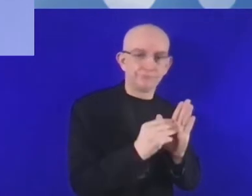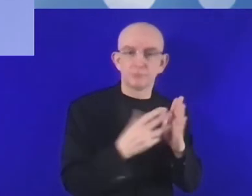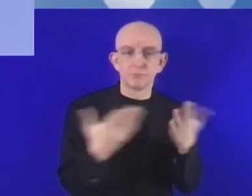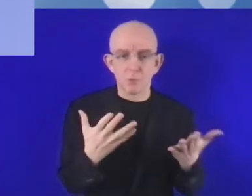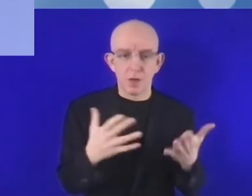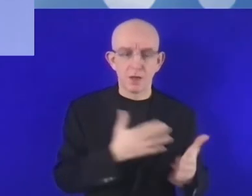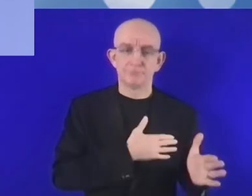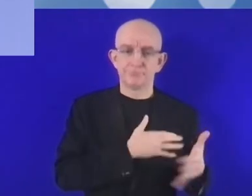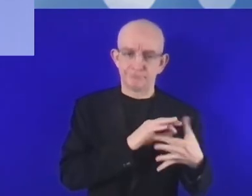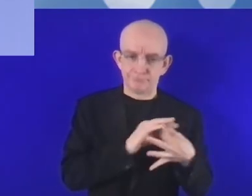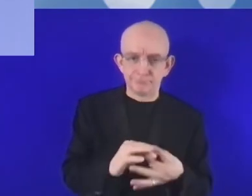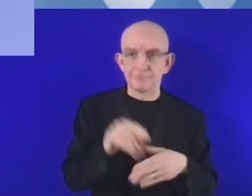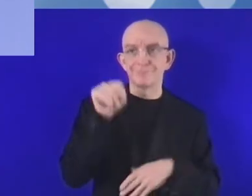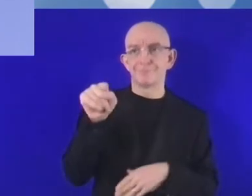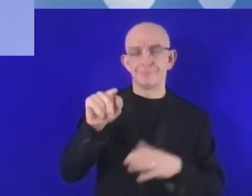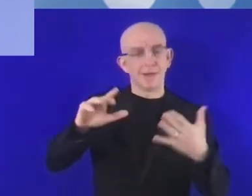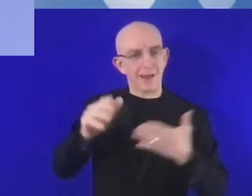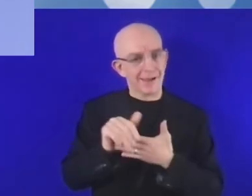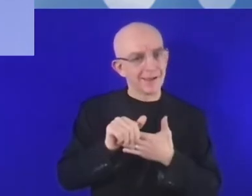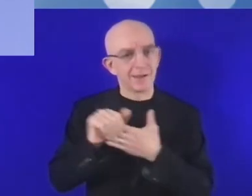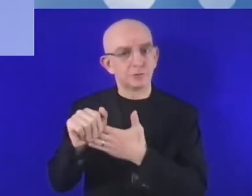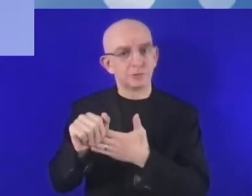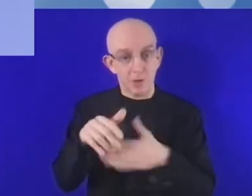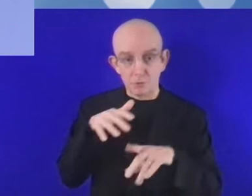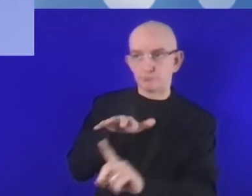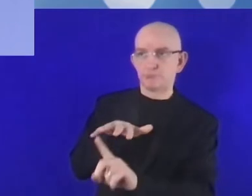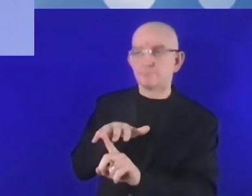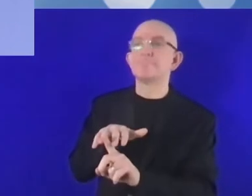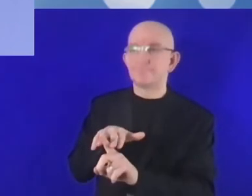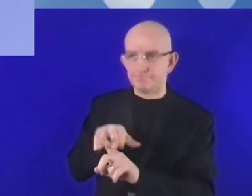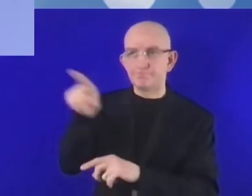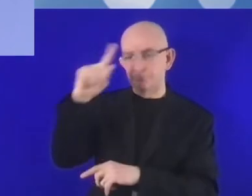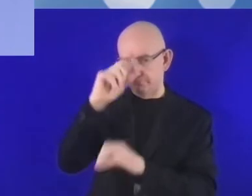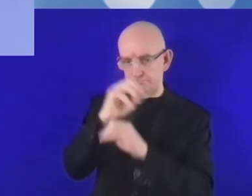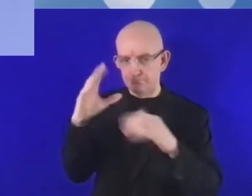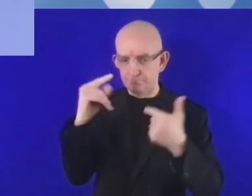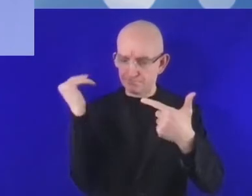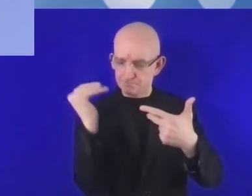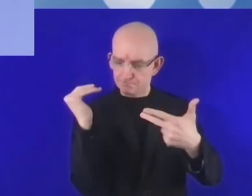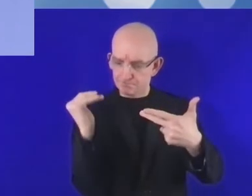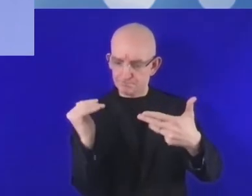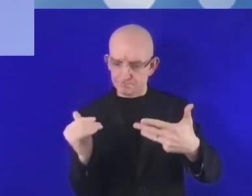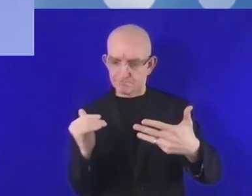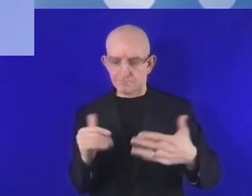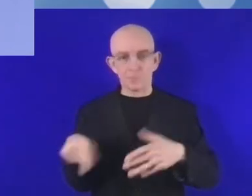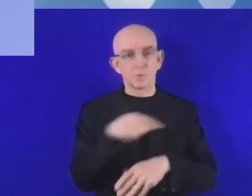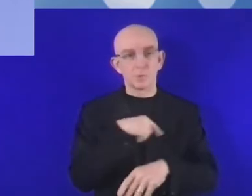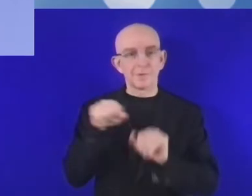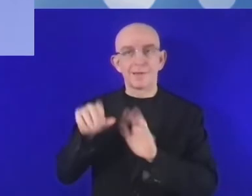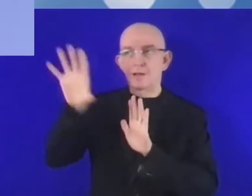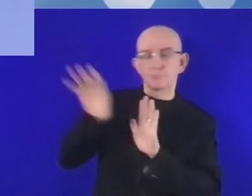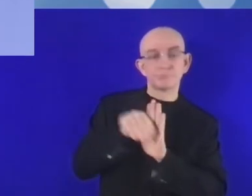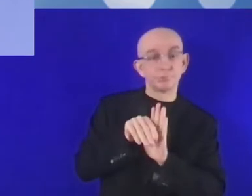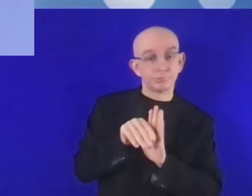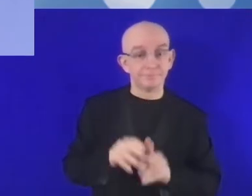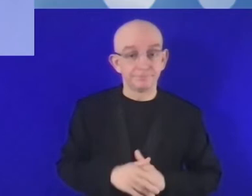do większego zaangażowania w tym zakresie. A więc potrzebny jest nowy sposób myślenia